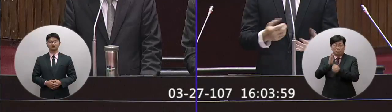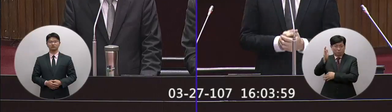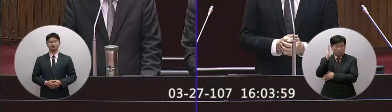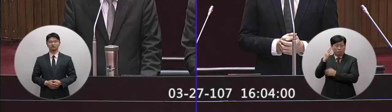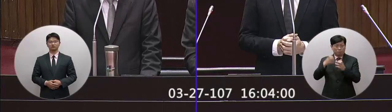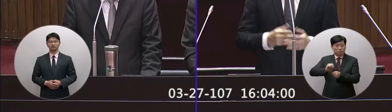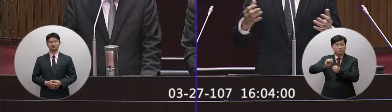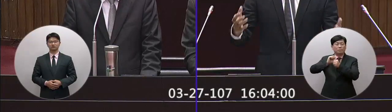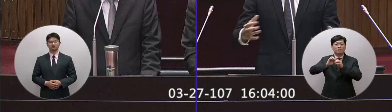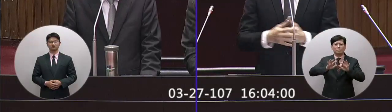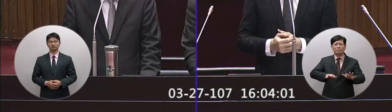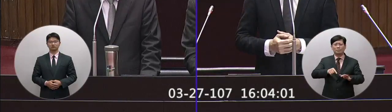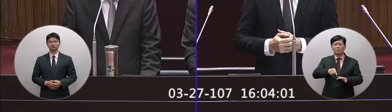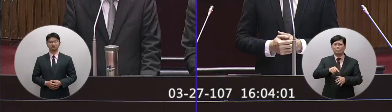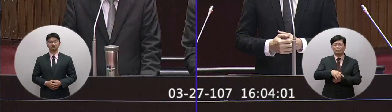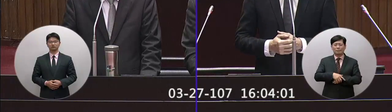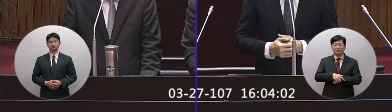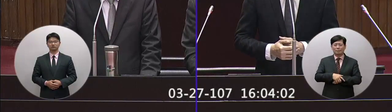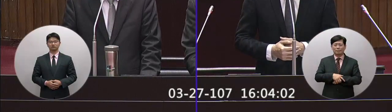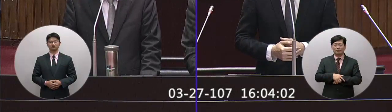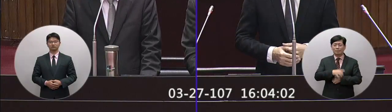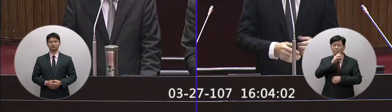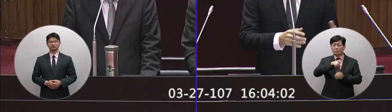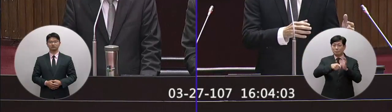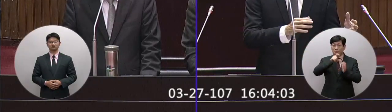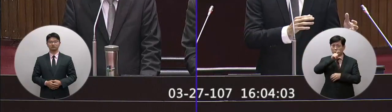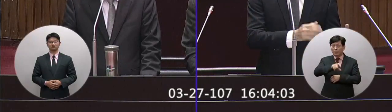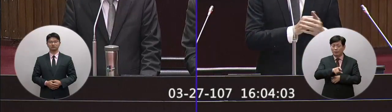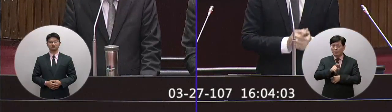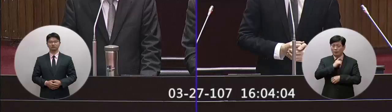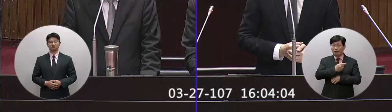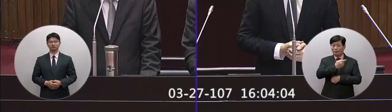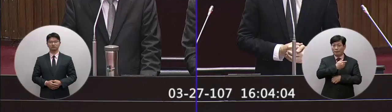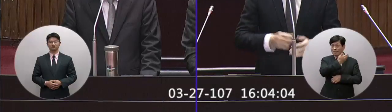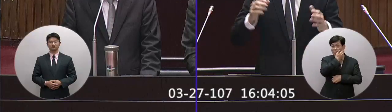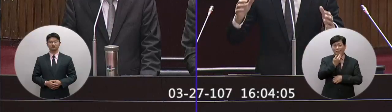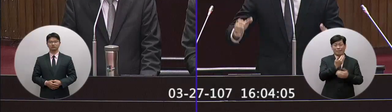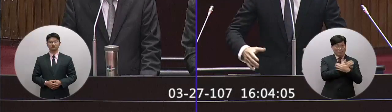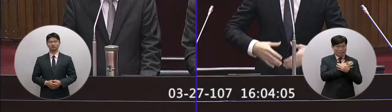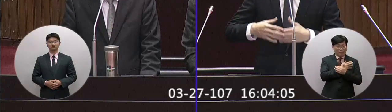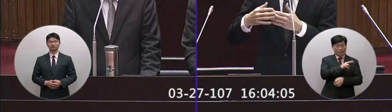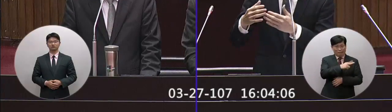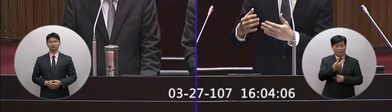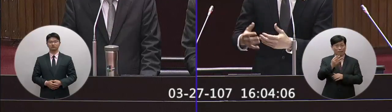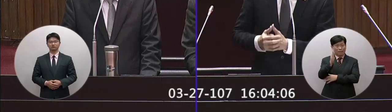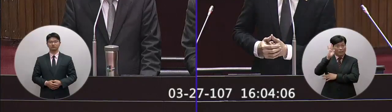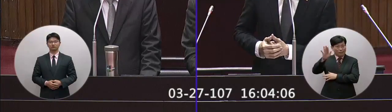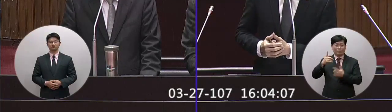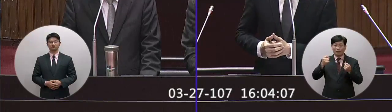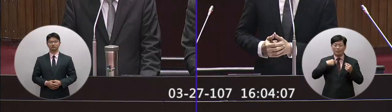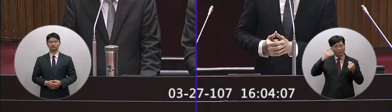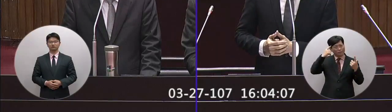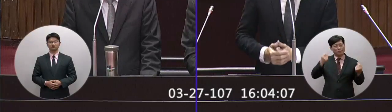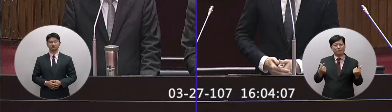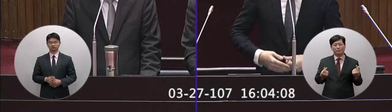說其實議長你現在把這個這個政策給名做這個這個這個要公共法意思也是人動公共